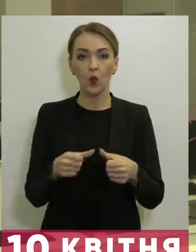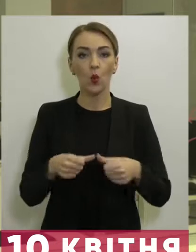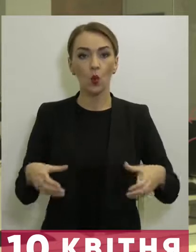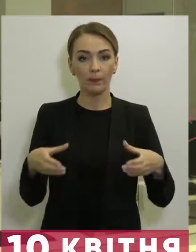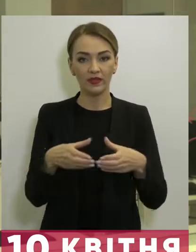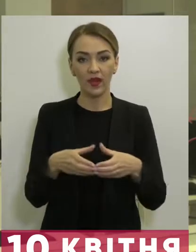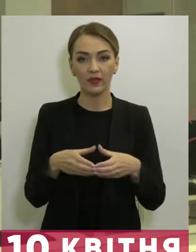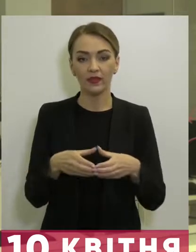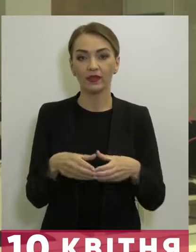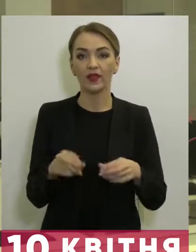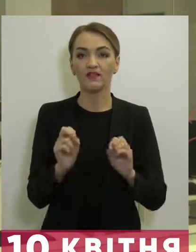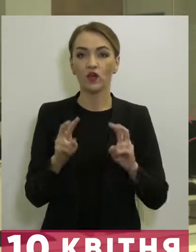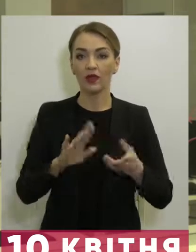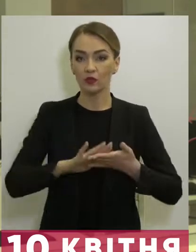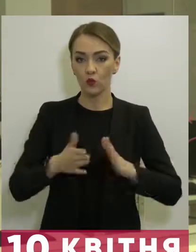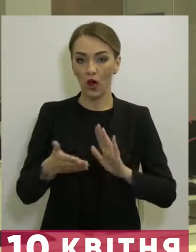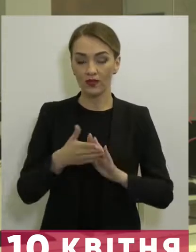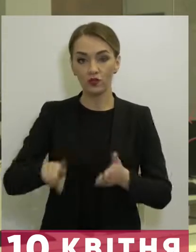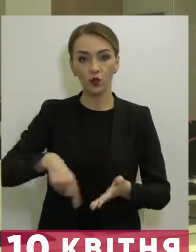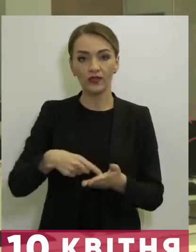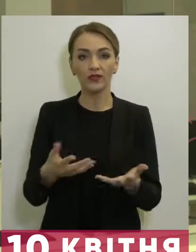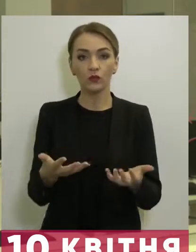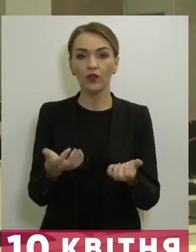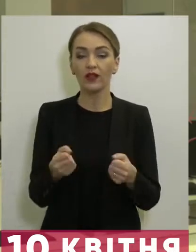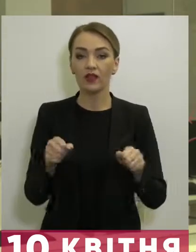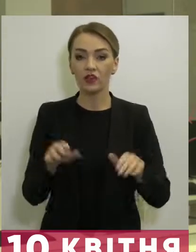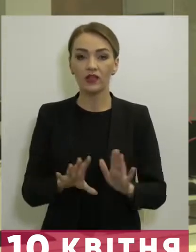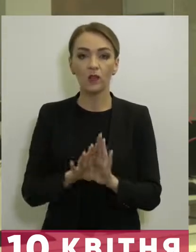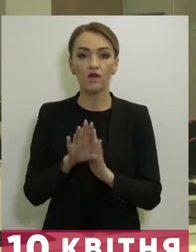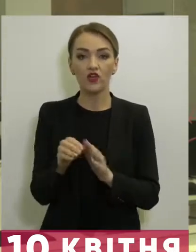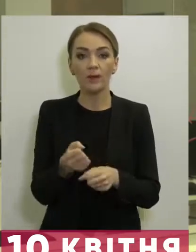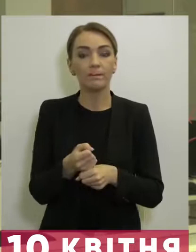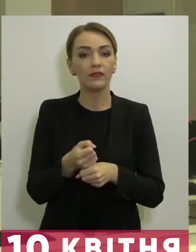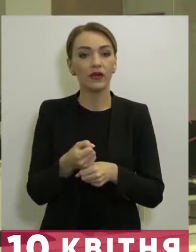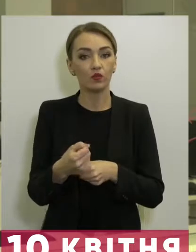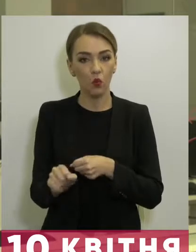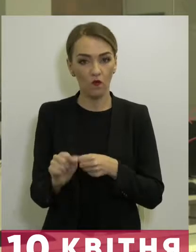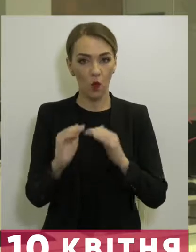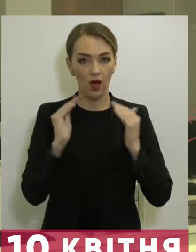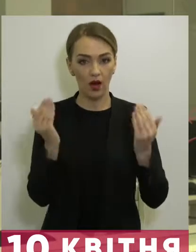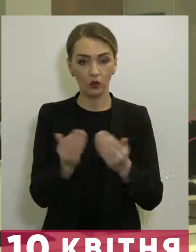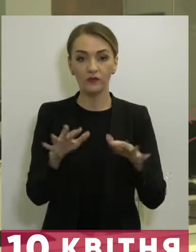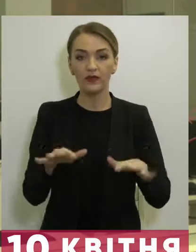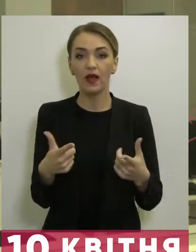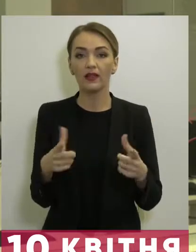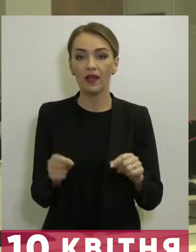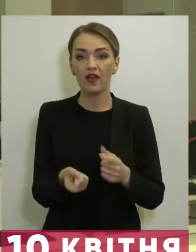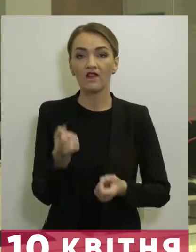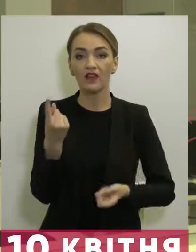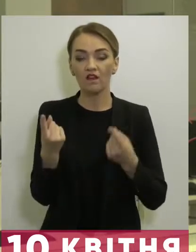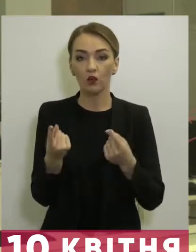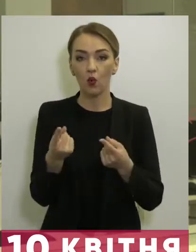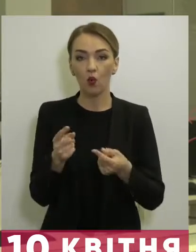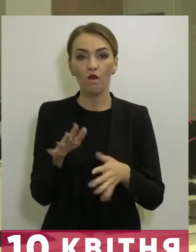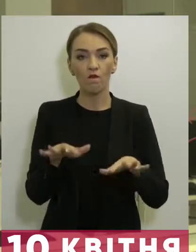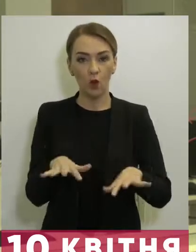надзвичайних ситуацій столиці ухвалила рішення про запровадження примусового карантину в місцях, де виявлене вогніще